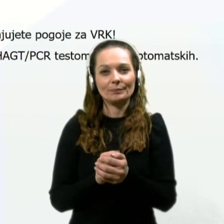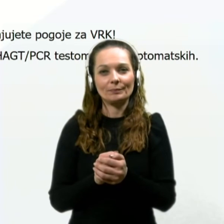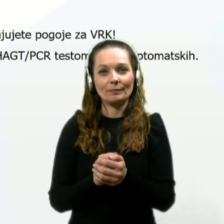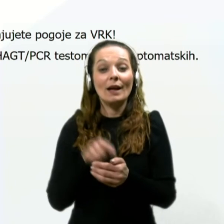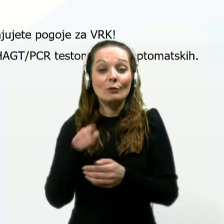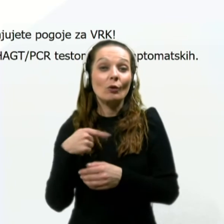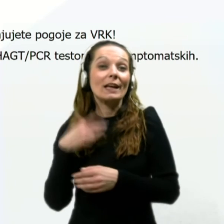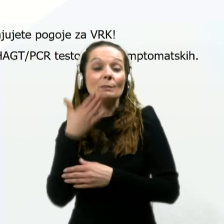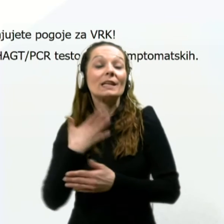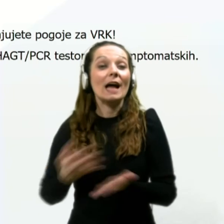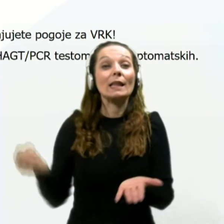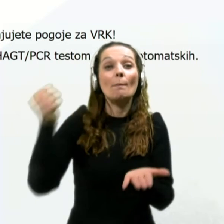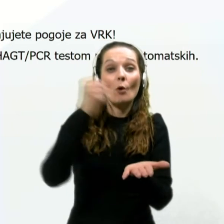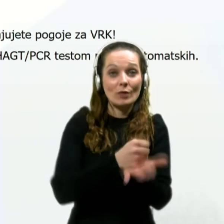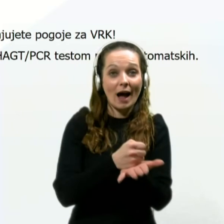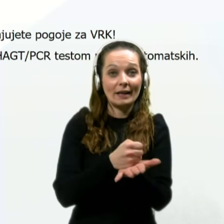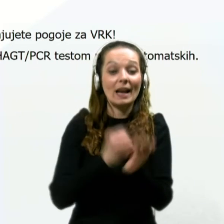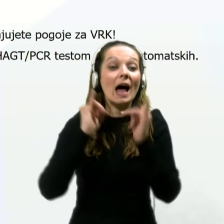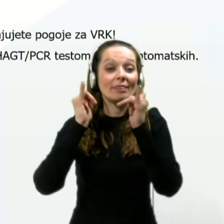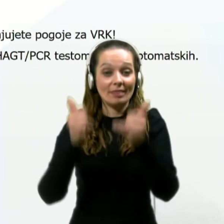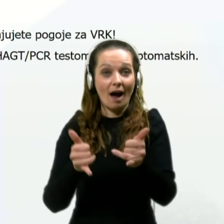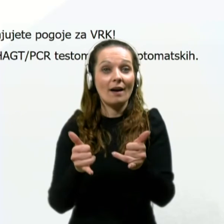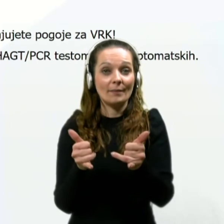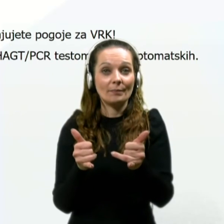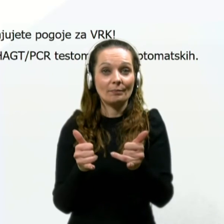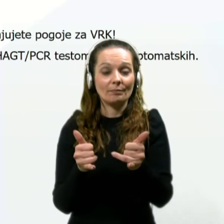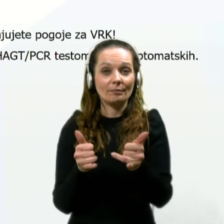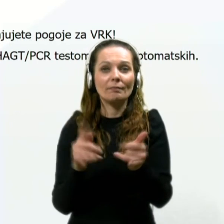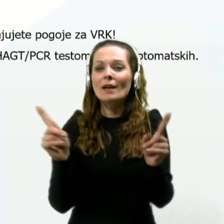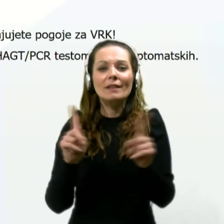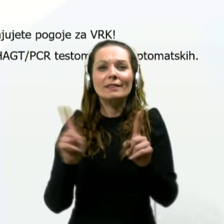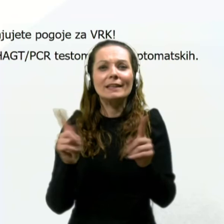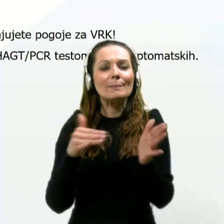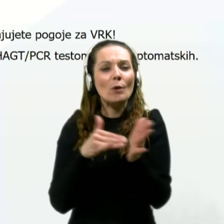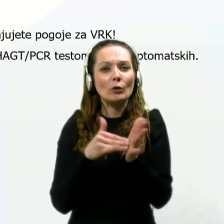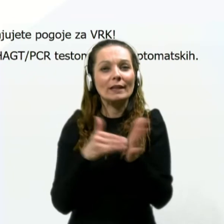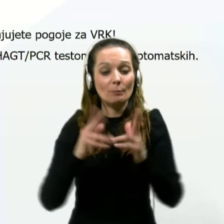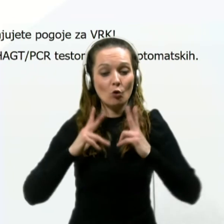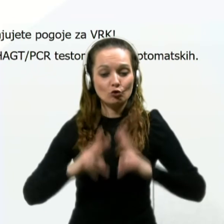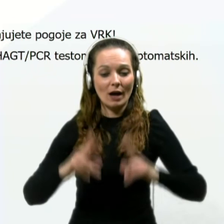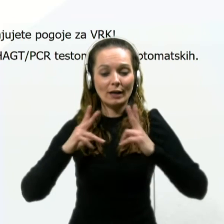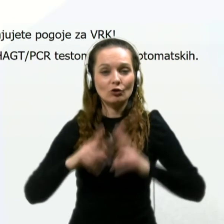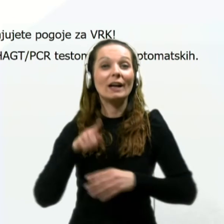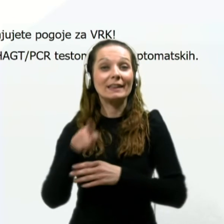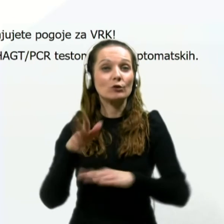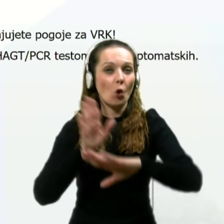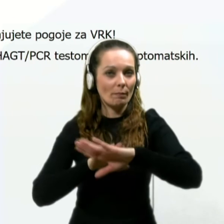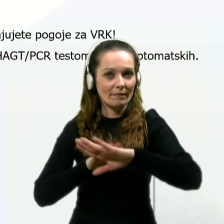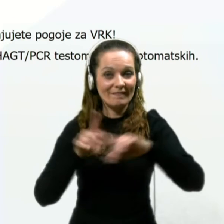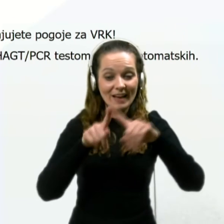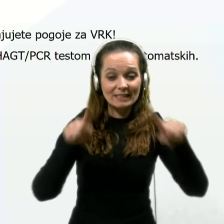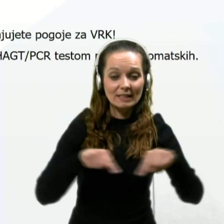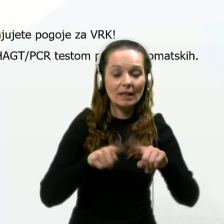Tukaj bi rada povdarila nekaj, da ni niti potrebno čakati na tisto obvestilo